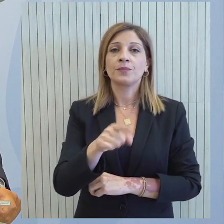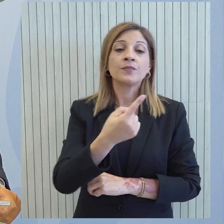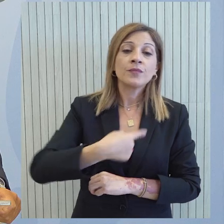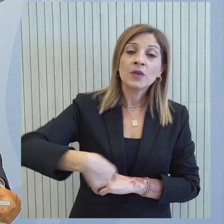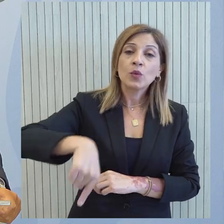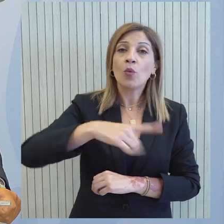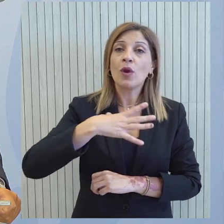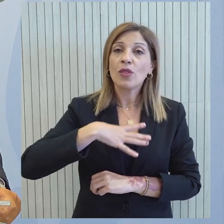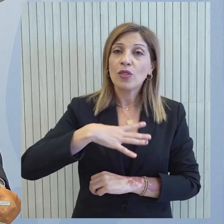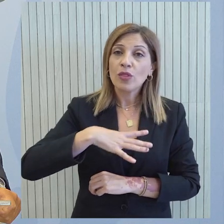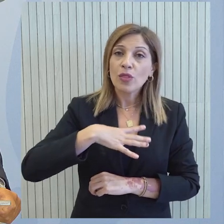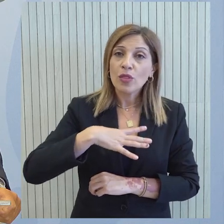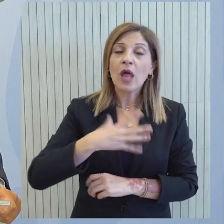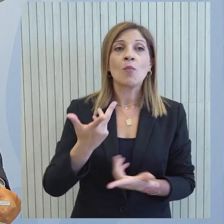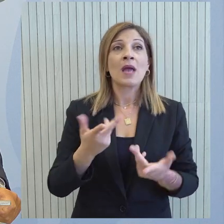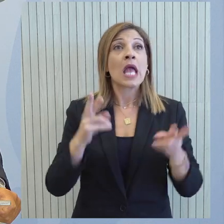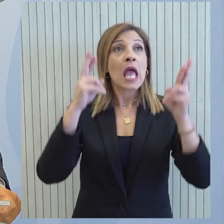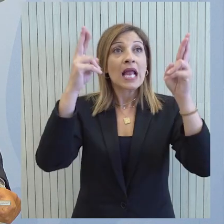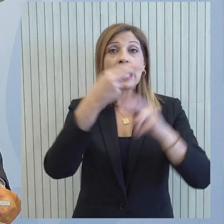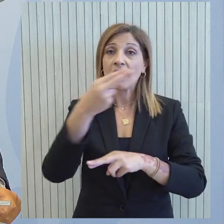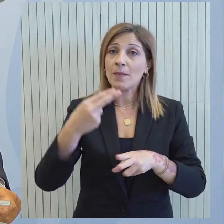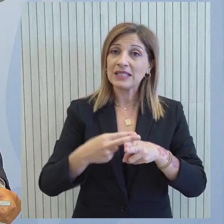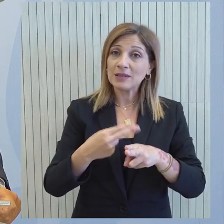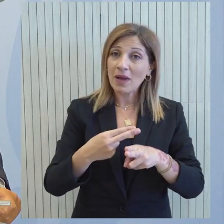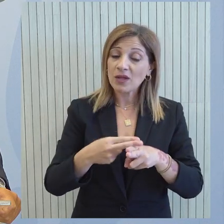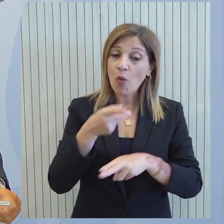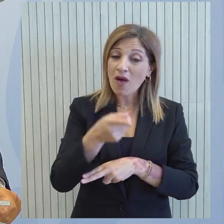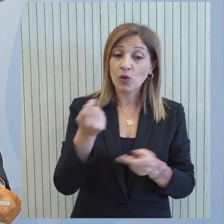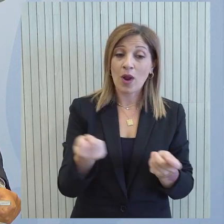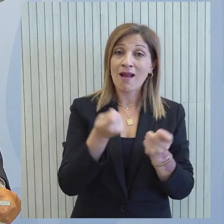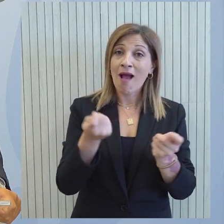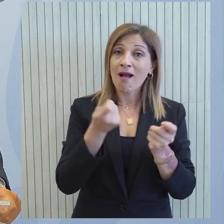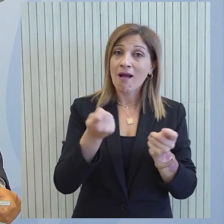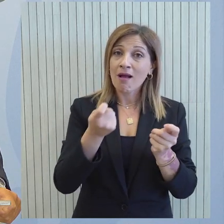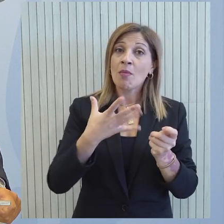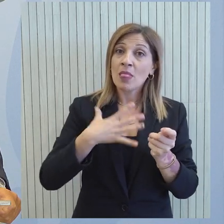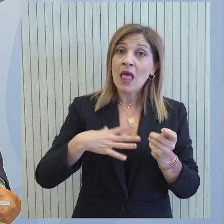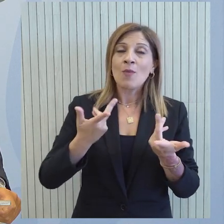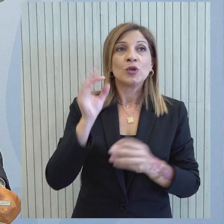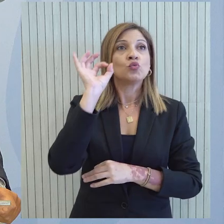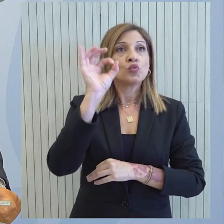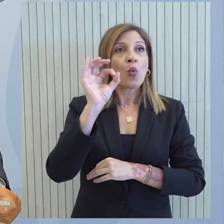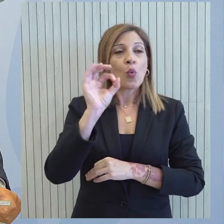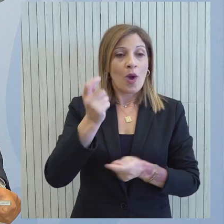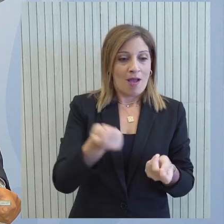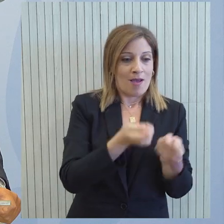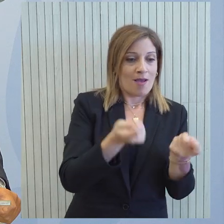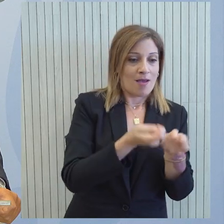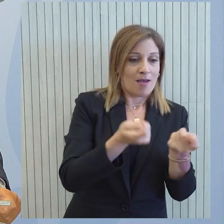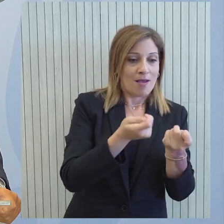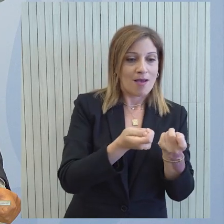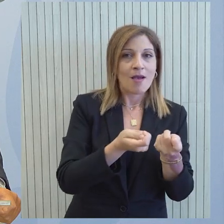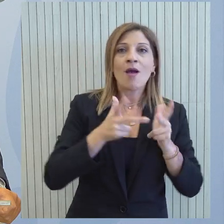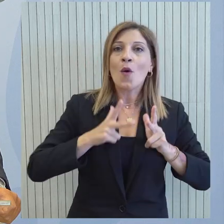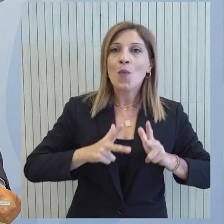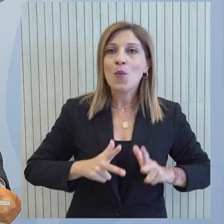και όλοι οι πυλώνες που έχουμε θέσει στον ενεργειακό μας σχεδιασμό να μπορέσουν να ανακουφίσουν τα κυπραγκανικοκυριά